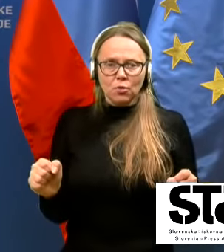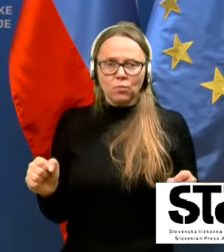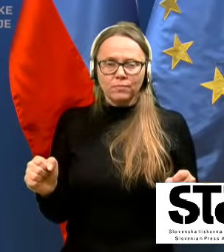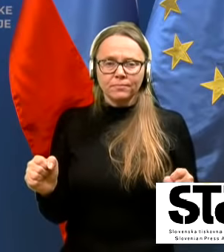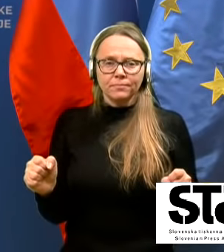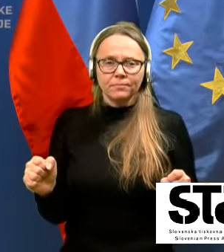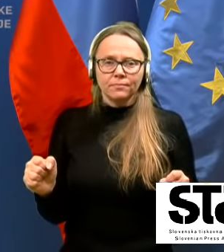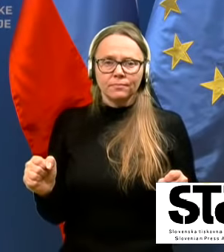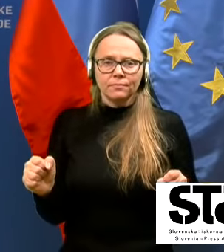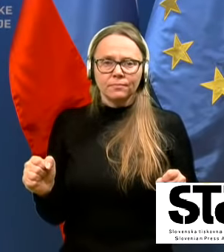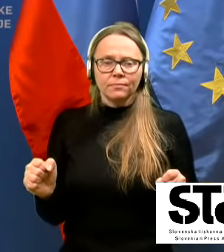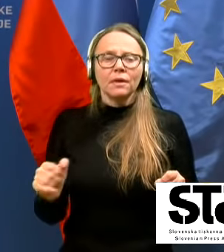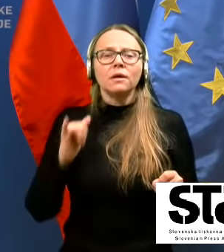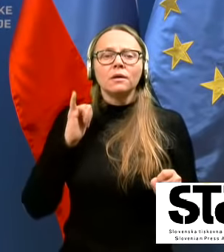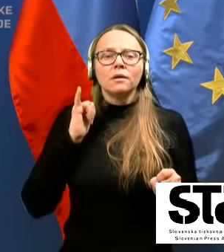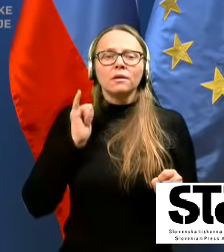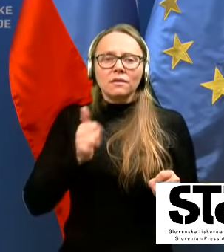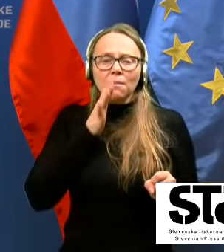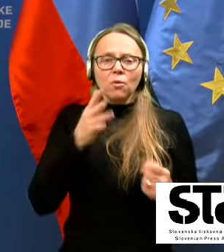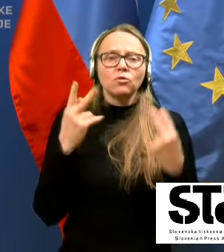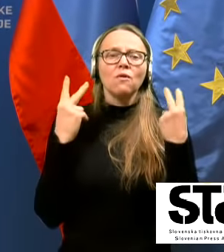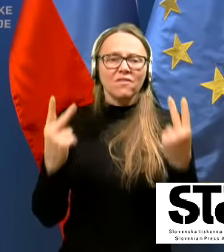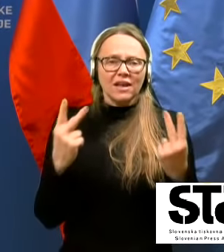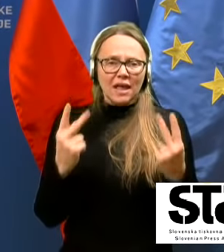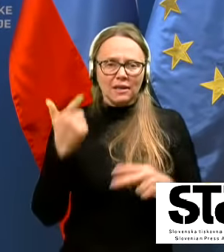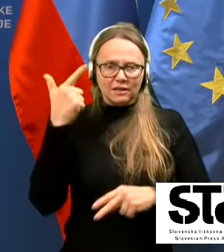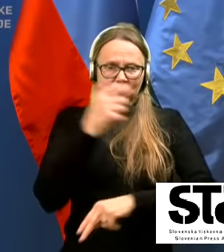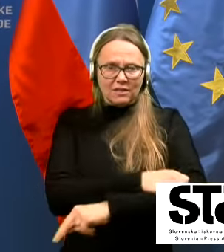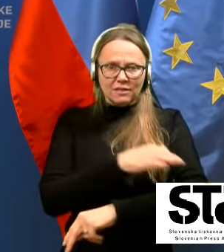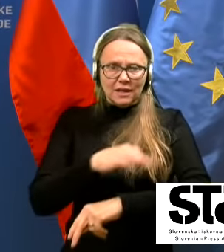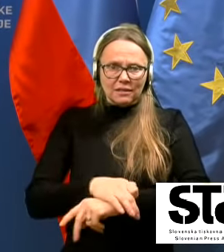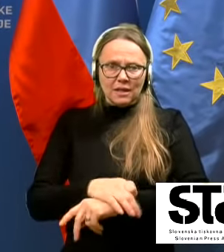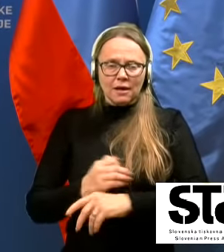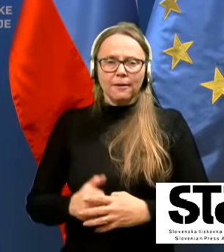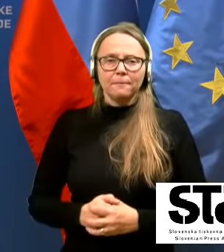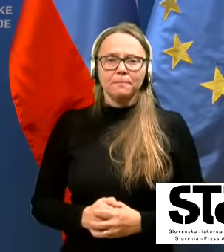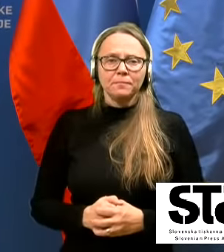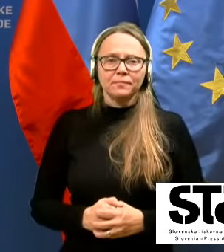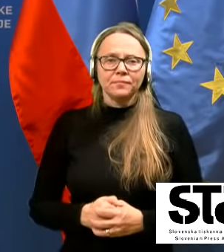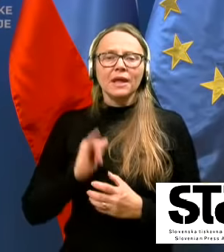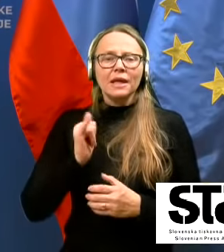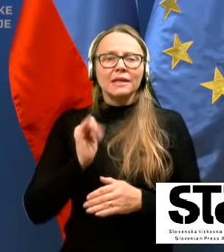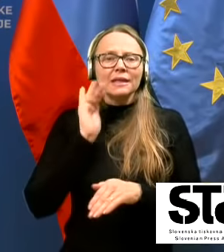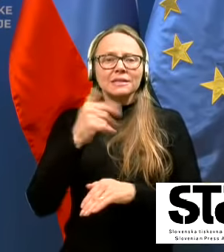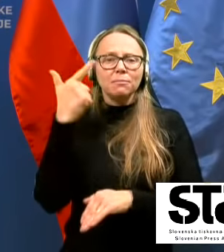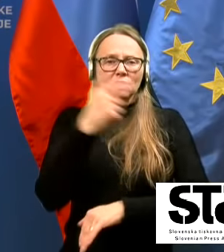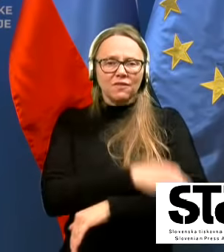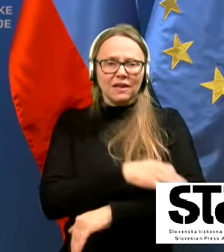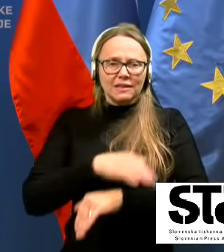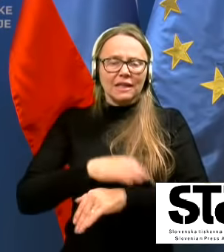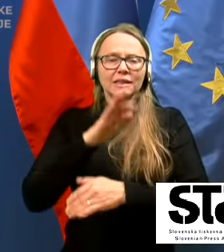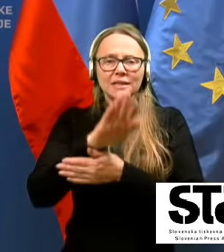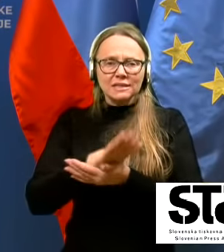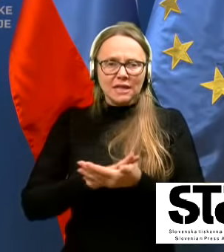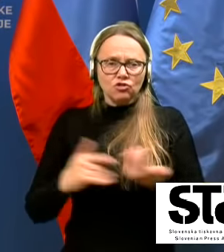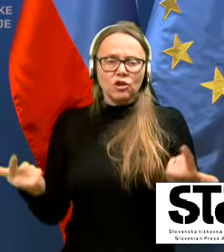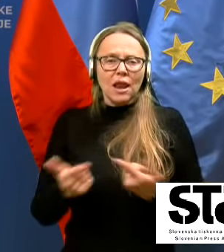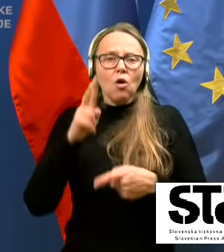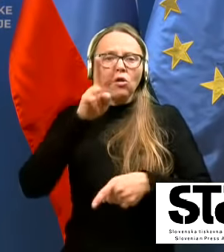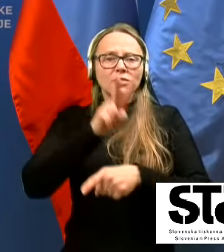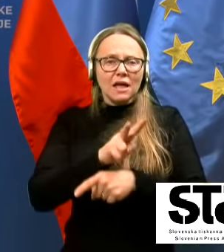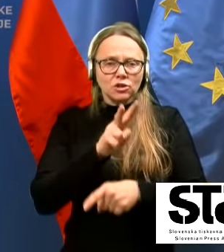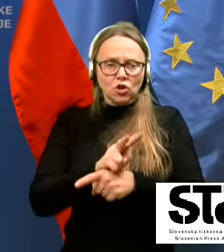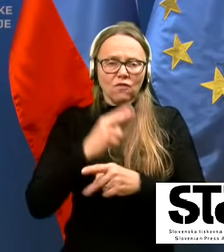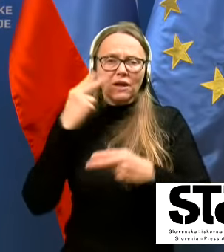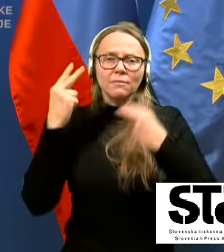da bodo veljali dva tedna in da se po dveh tednih začne lahko z nadzorovanim